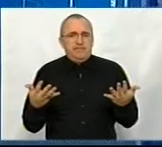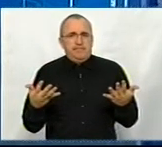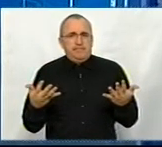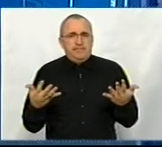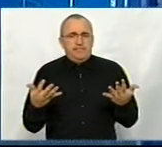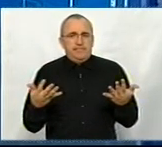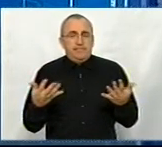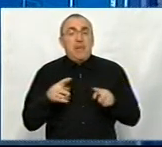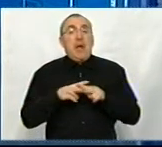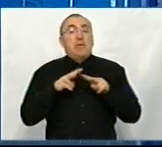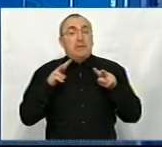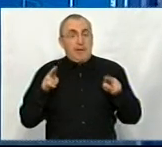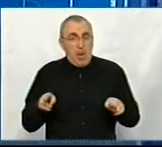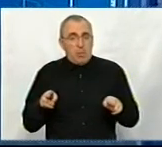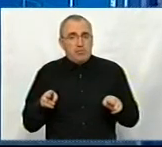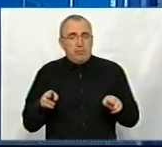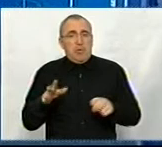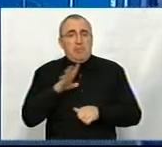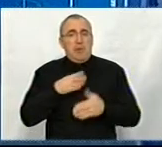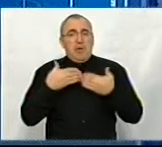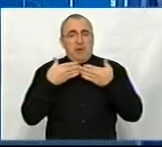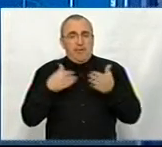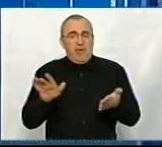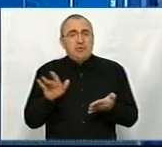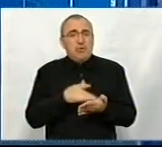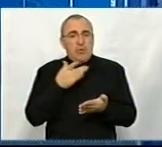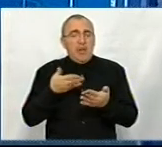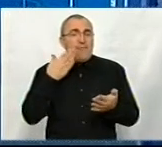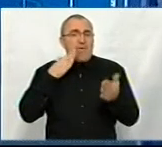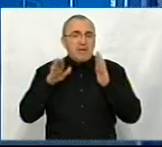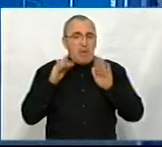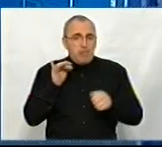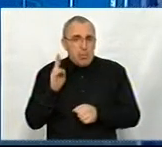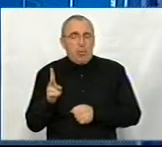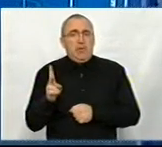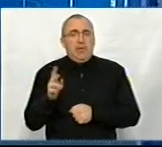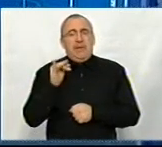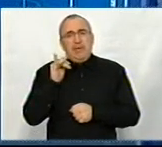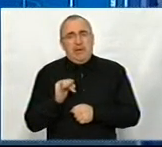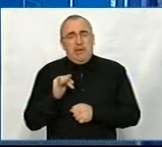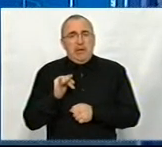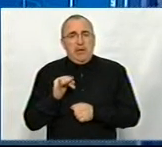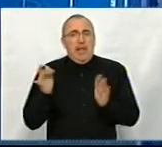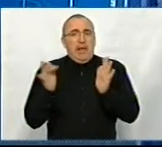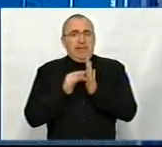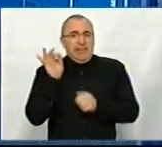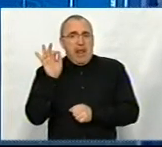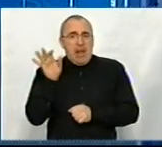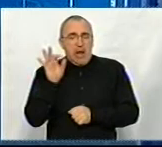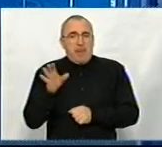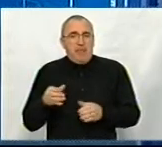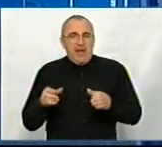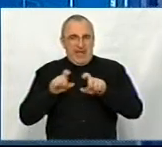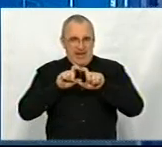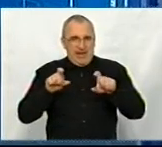а також були відкриті сторінки в Фейсбуці і в Телеграм-канал був створений